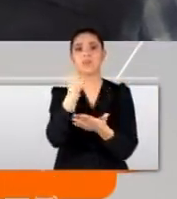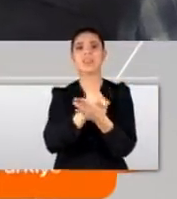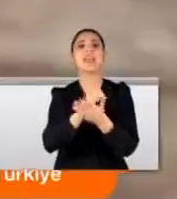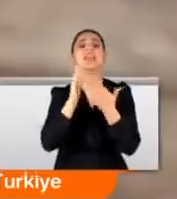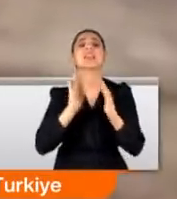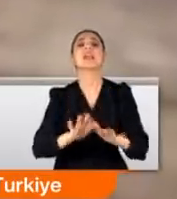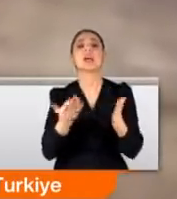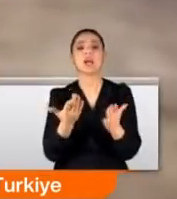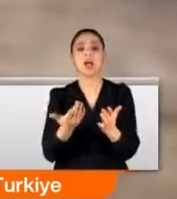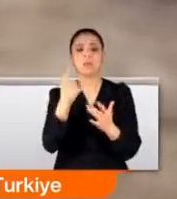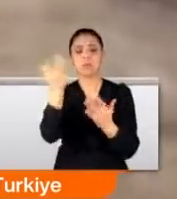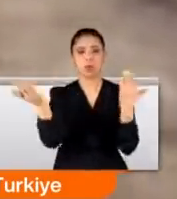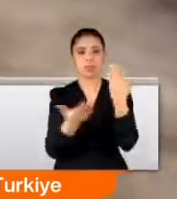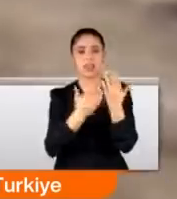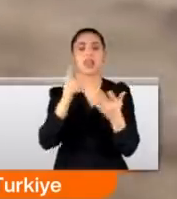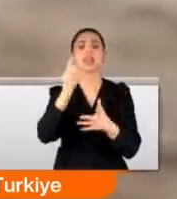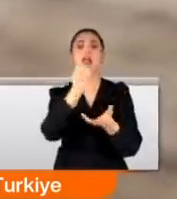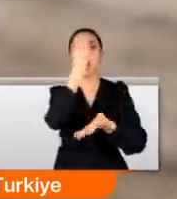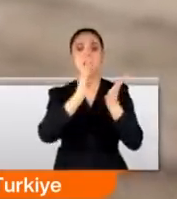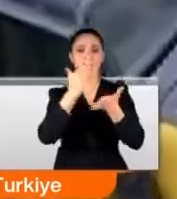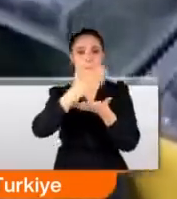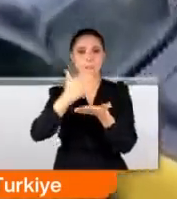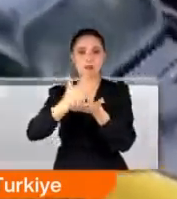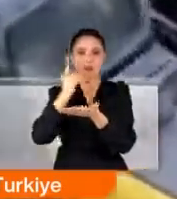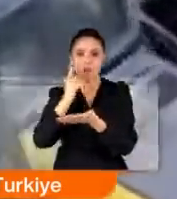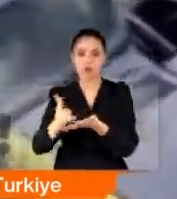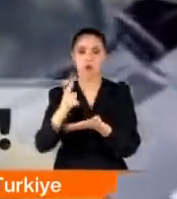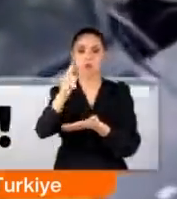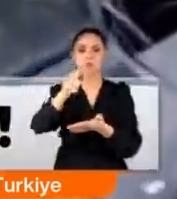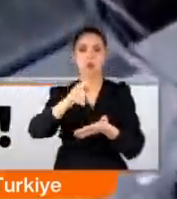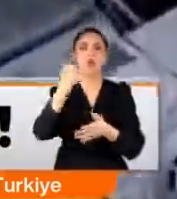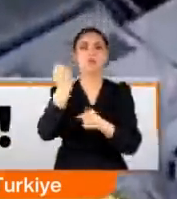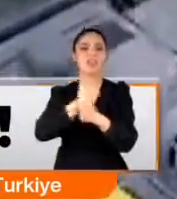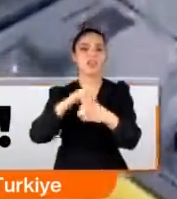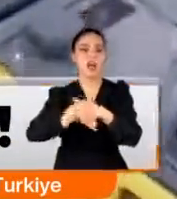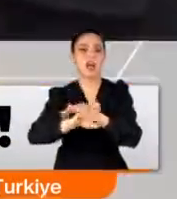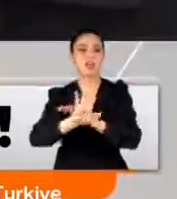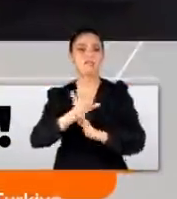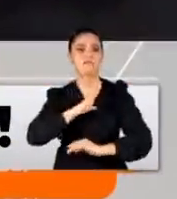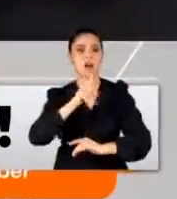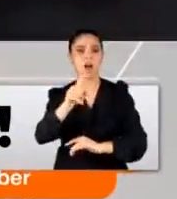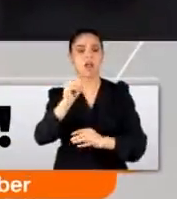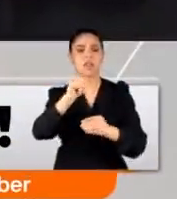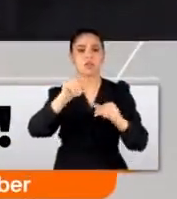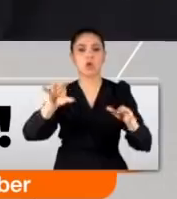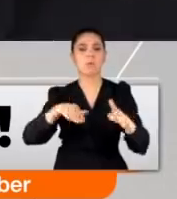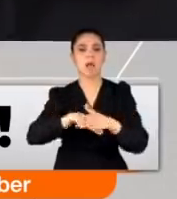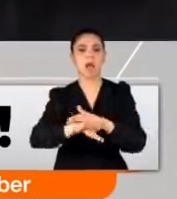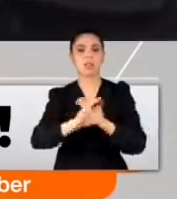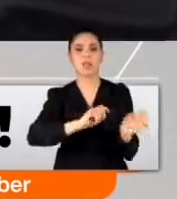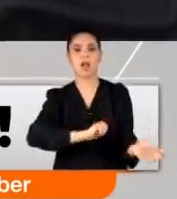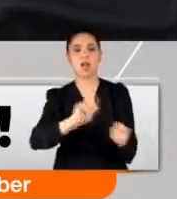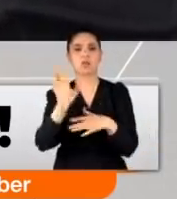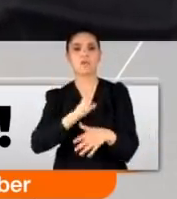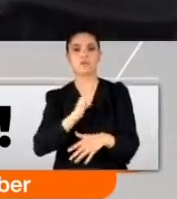kalmadı. Kesilen ağaç parçalandıktan sonra dalları ve gövdesi molozların altına gömüldü. Toprağın altını gömüyorlar, arabaları atıyorlar.